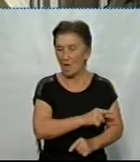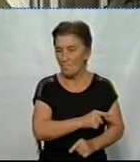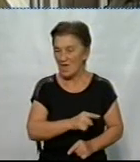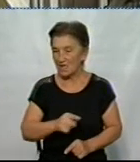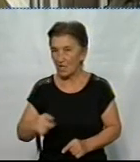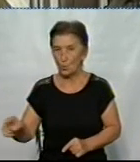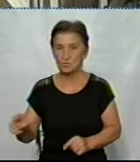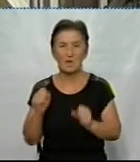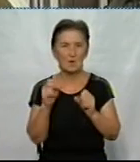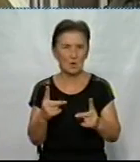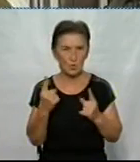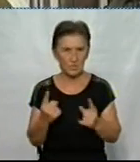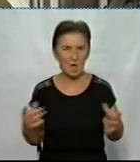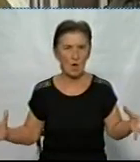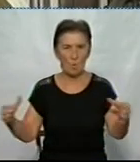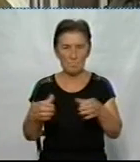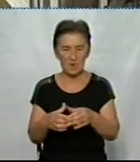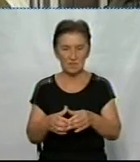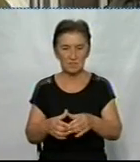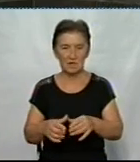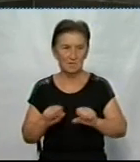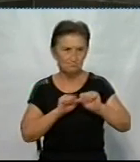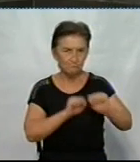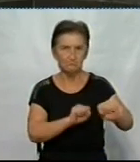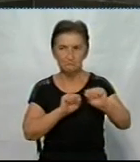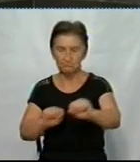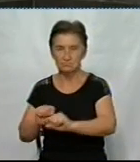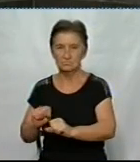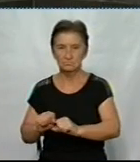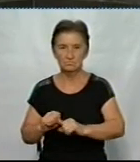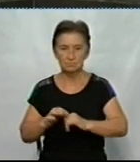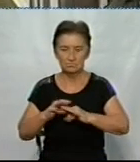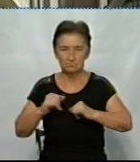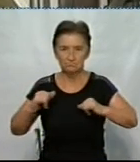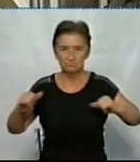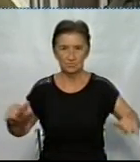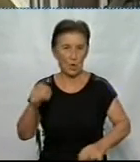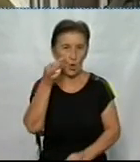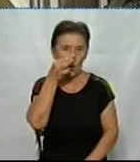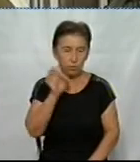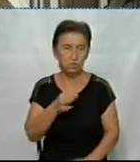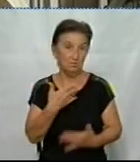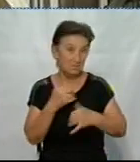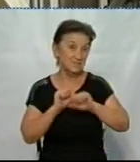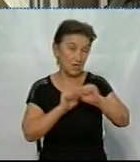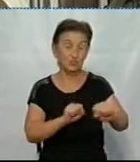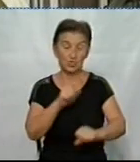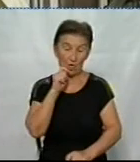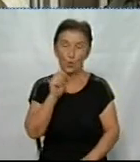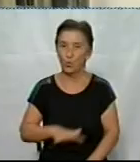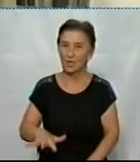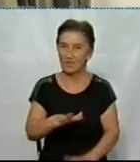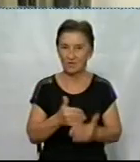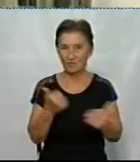як одна команда, працювали, наращували свій опит, ну і захищали Україну від